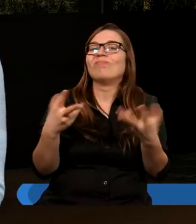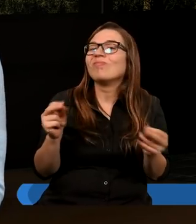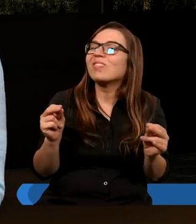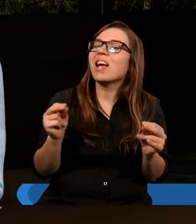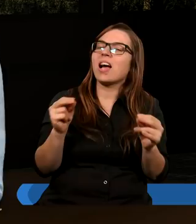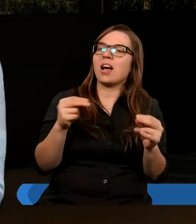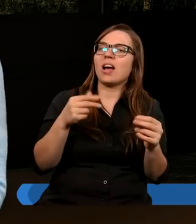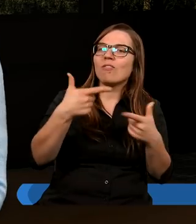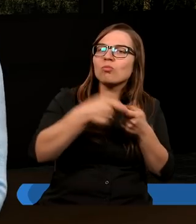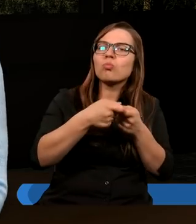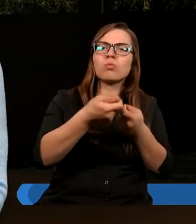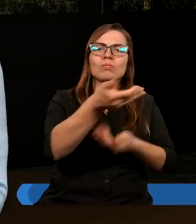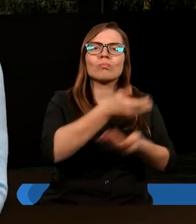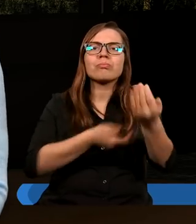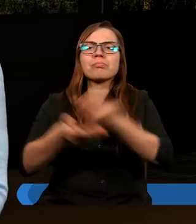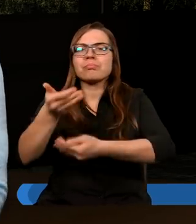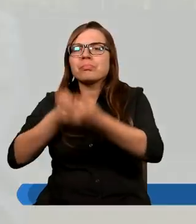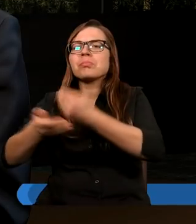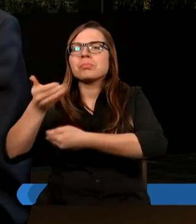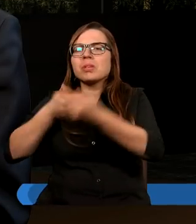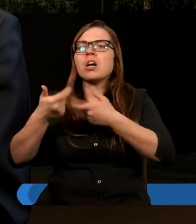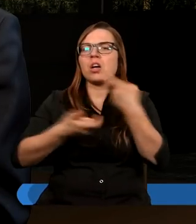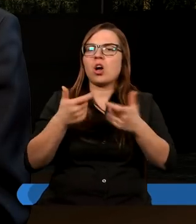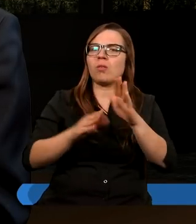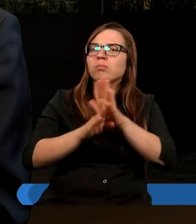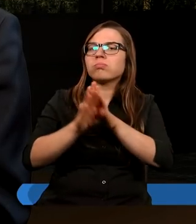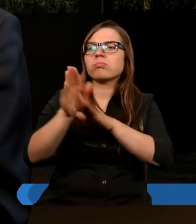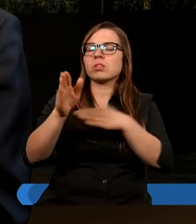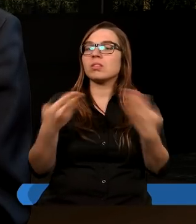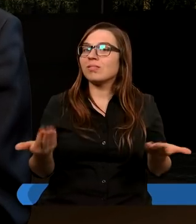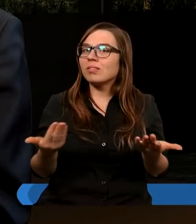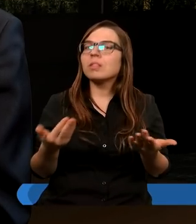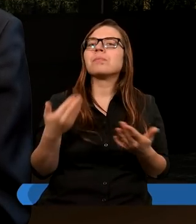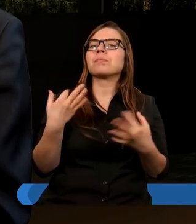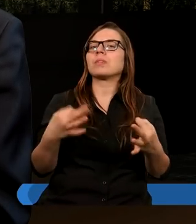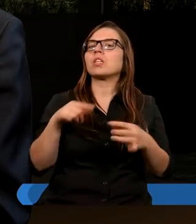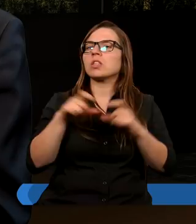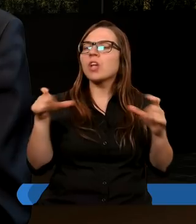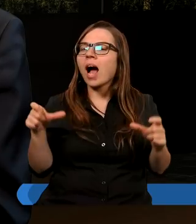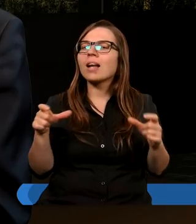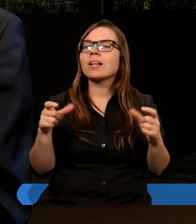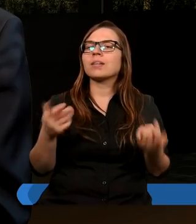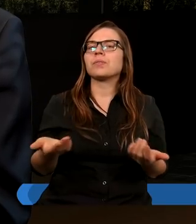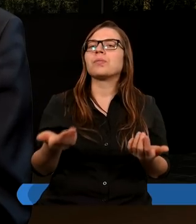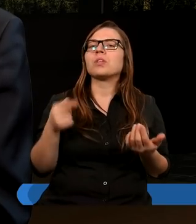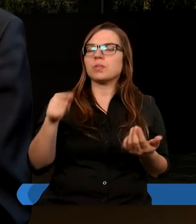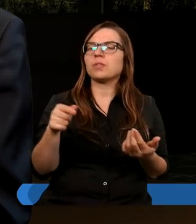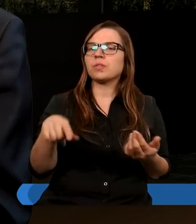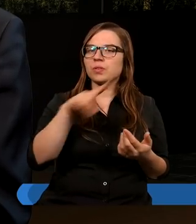żeby większość miała udział w tym. Tak. Dlatego, że w tym okresie czasu ci Żydzi